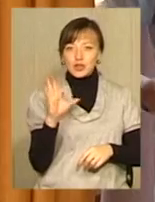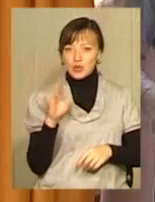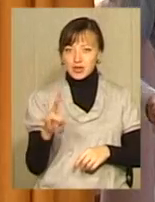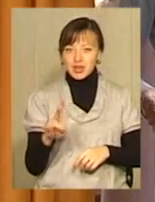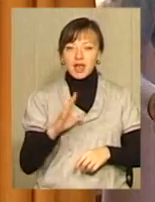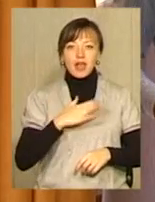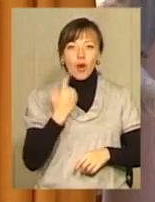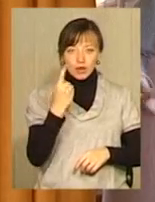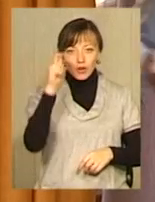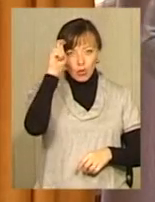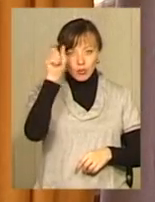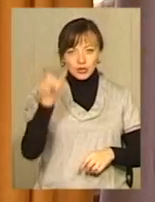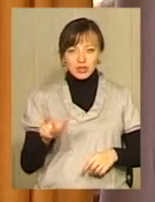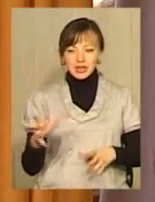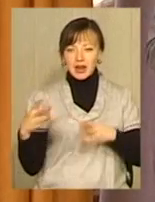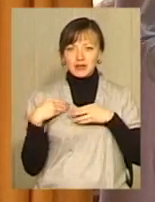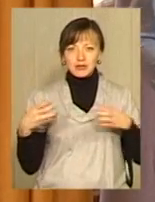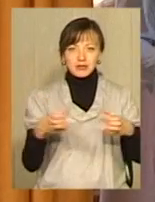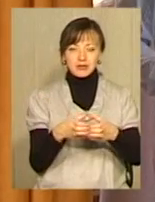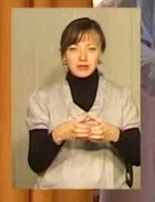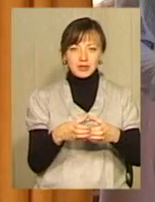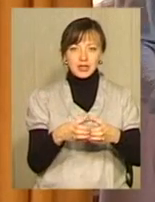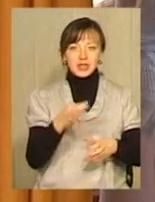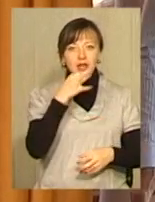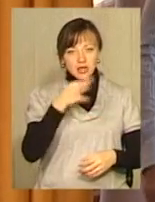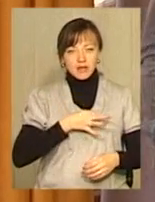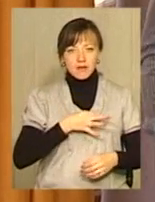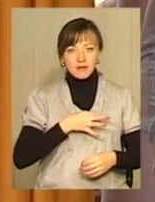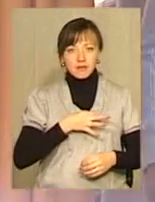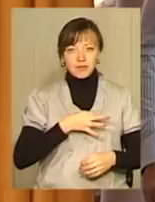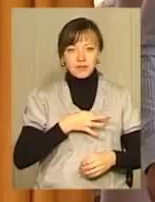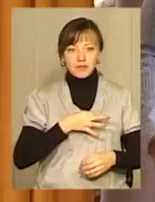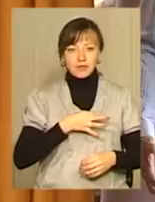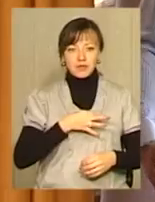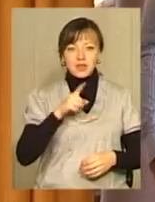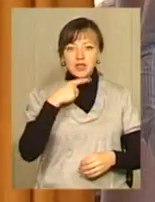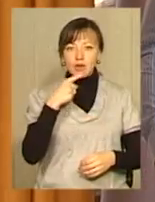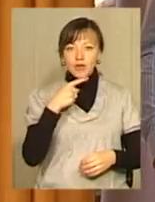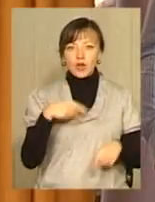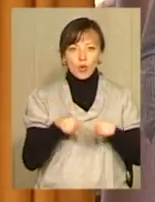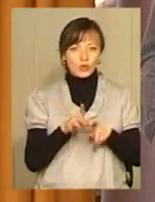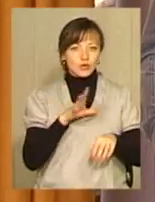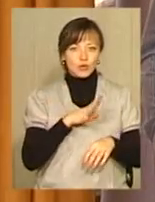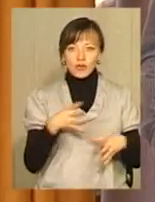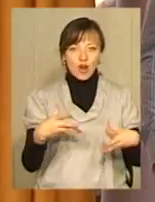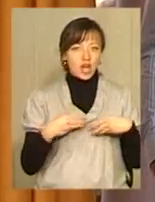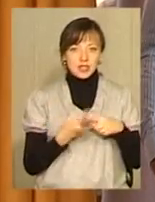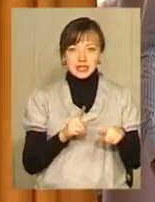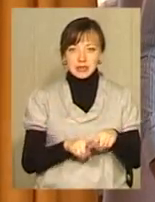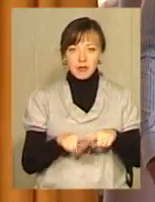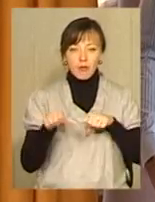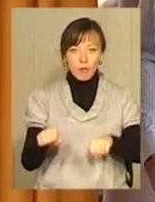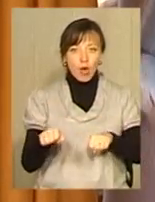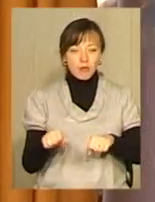І один з наших хлопчиків, хто з нами сидів, казав, він також був дуже вражений цим боям.